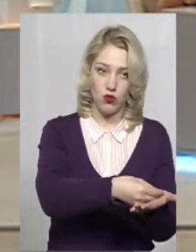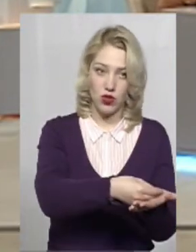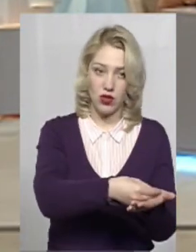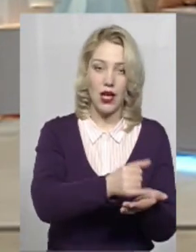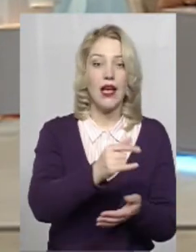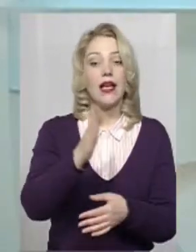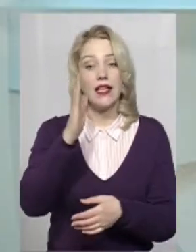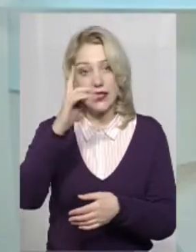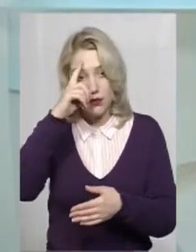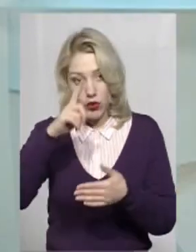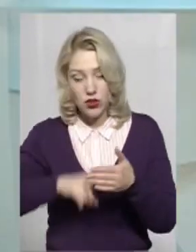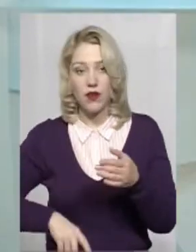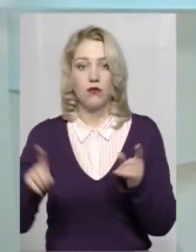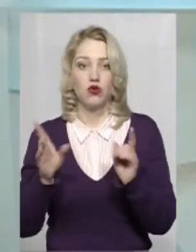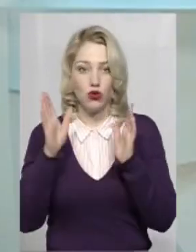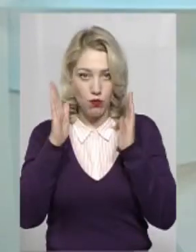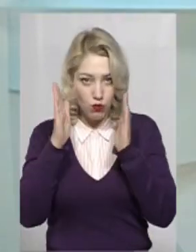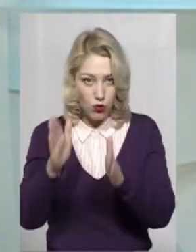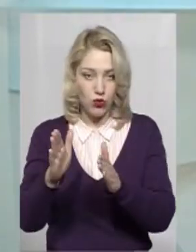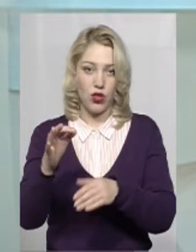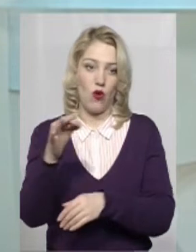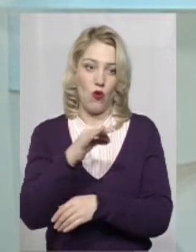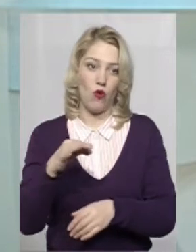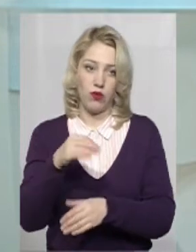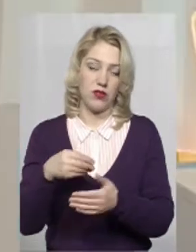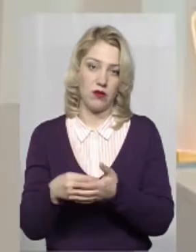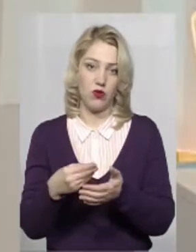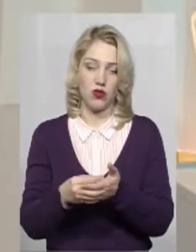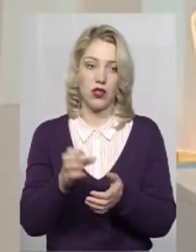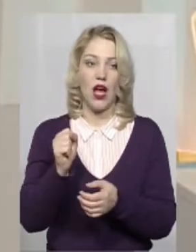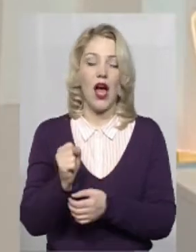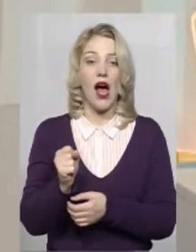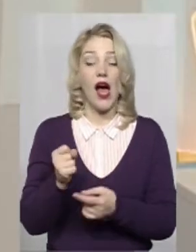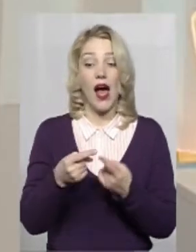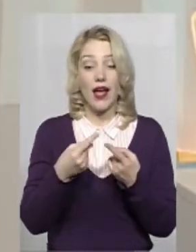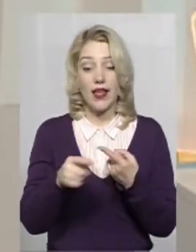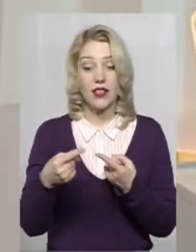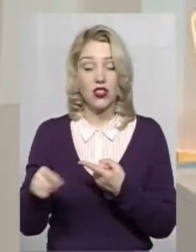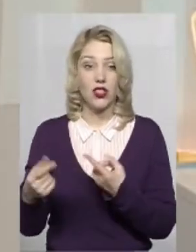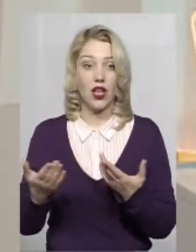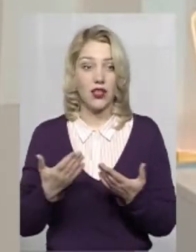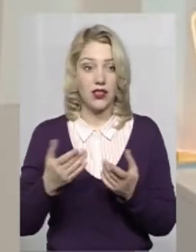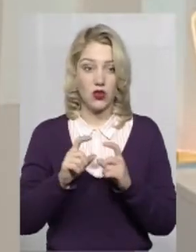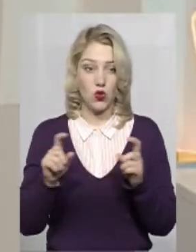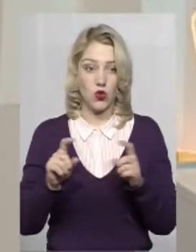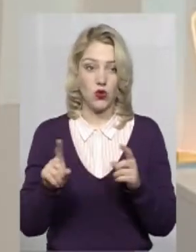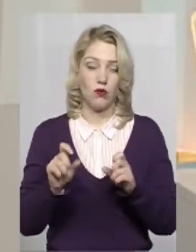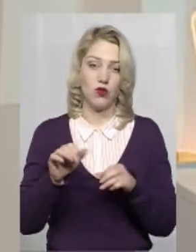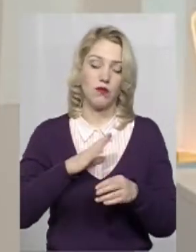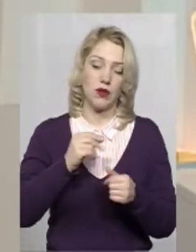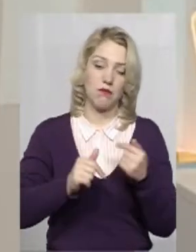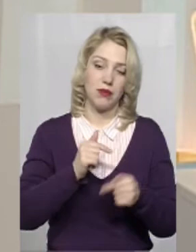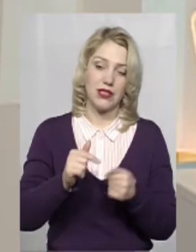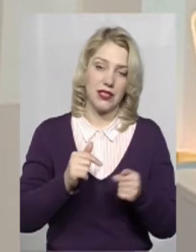з обласного. Сподіваємося, що буде з обласного фінансуватися. ви сподіваєтеся? Сподіваємося, так. А інші якісь структури, можливо бізнес